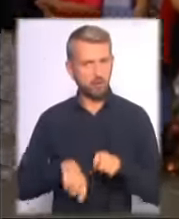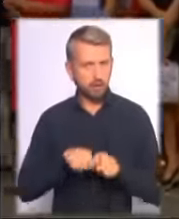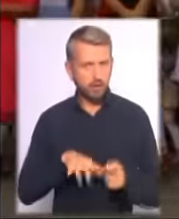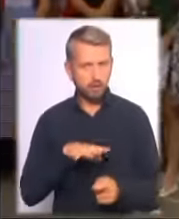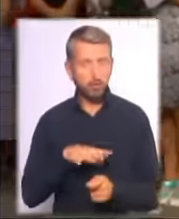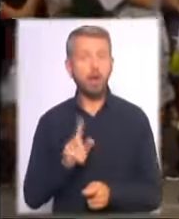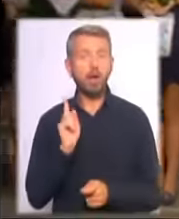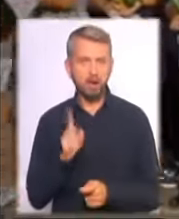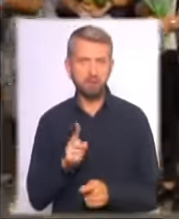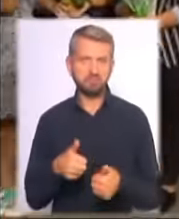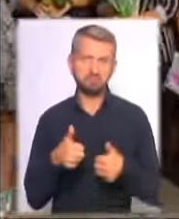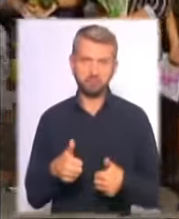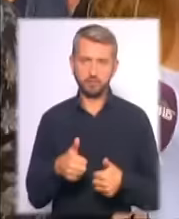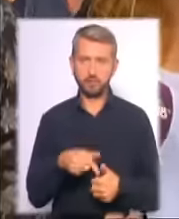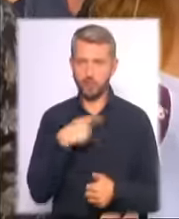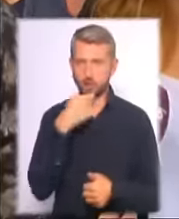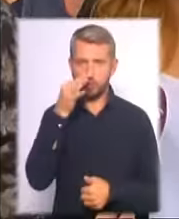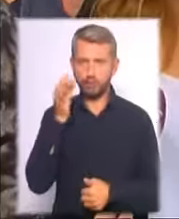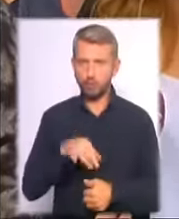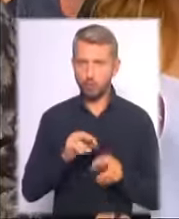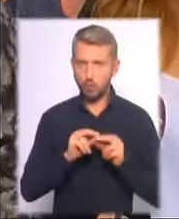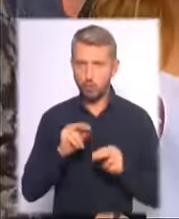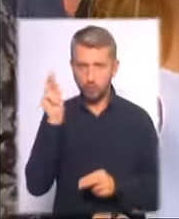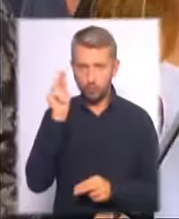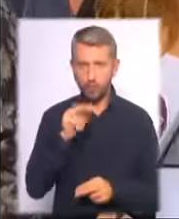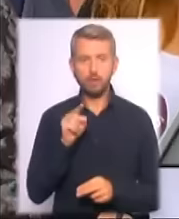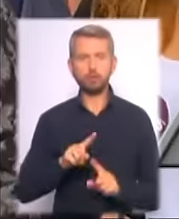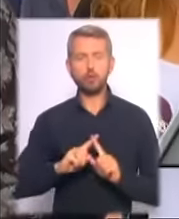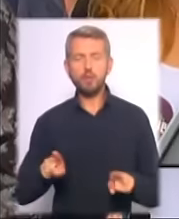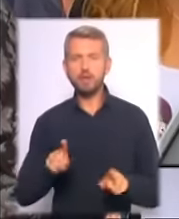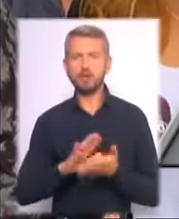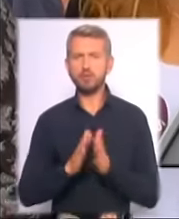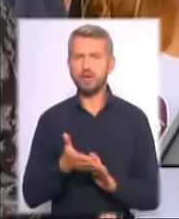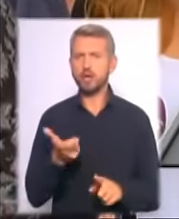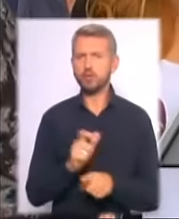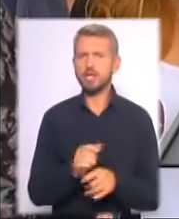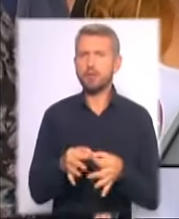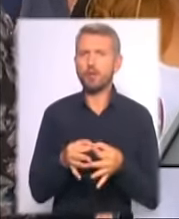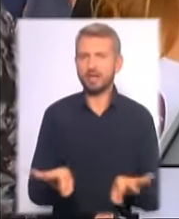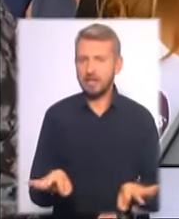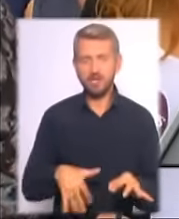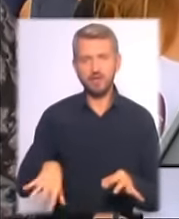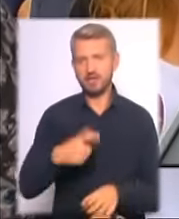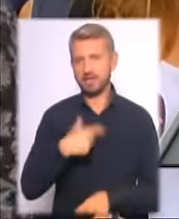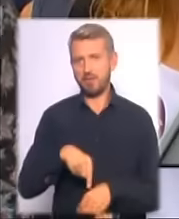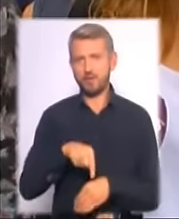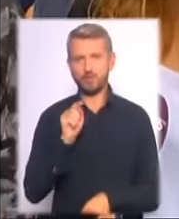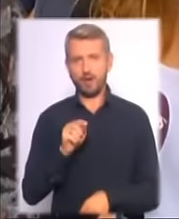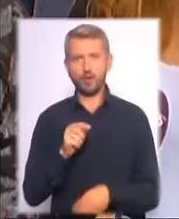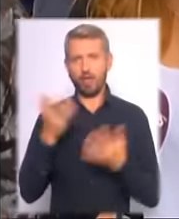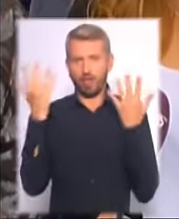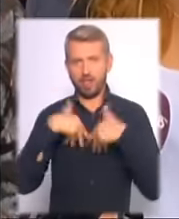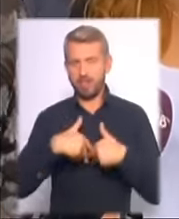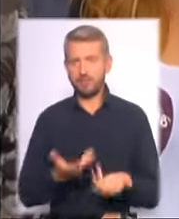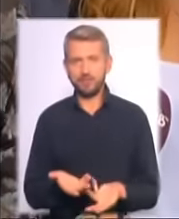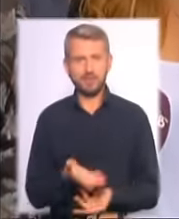переконують уже досвідчені учні. Тут дуже особлива атмосфера, дуже демократична, дуже вільна. Всі себе відчувають, як у своїй тарілці.